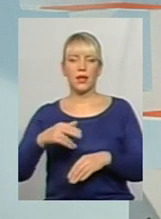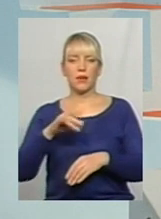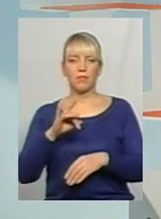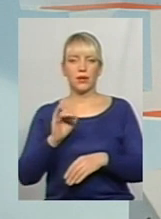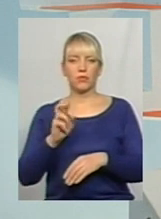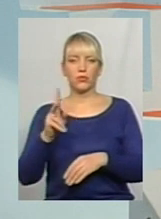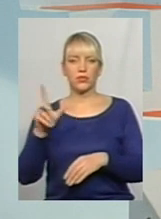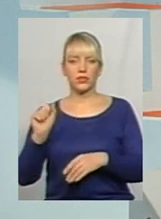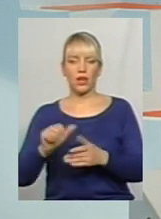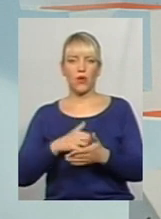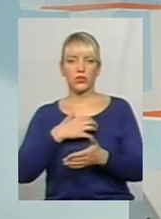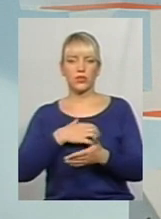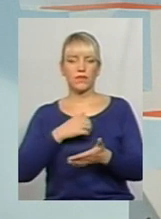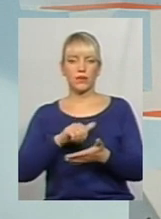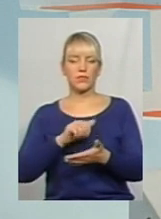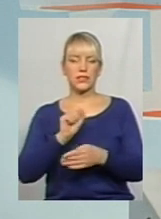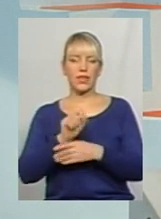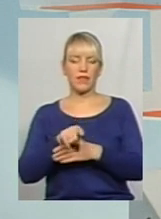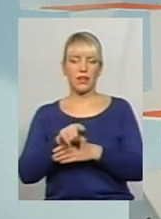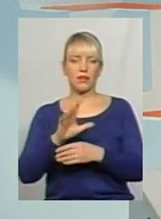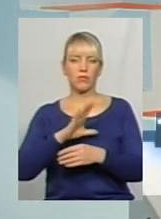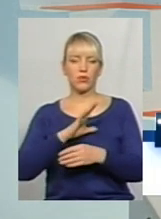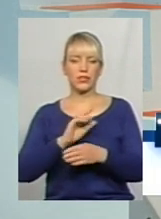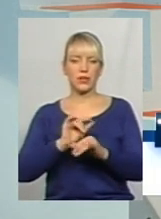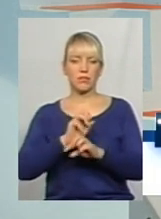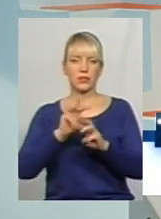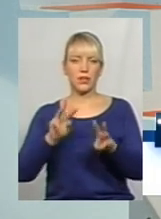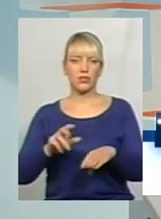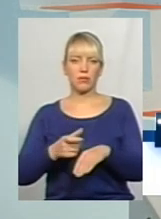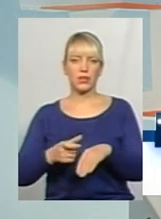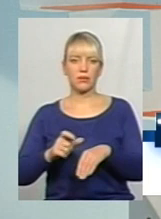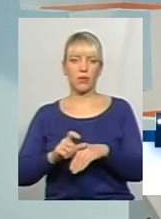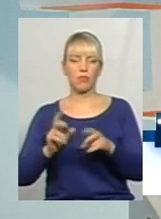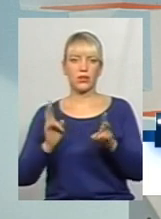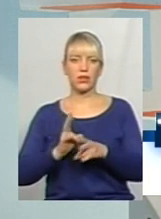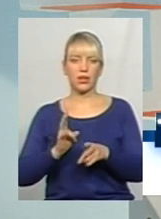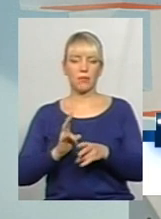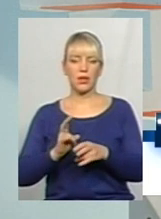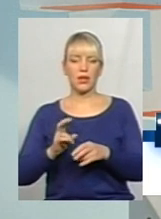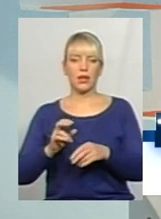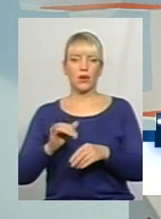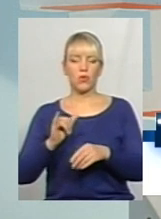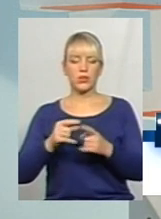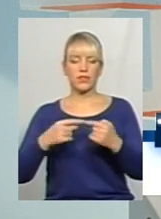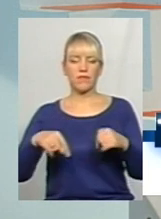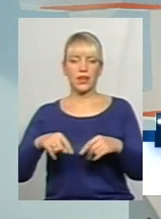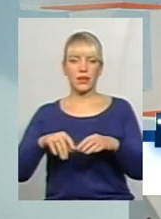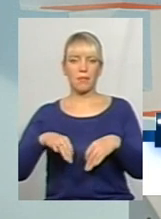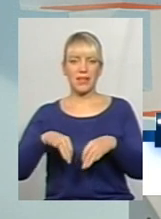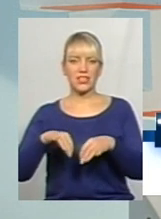забезпечити максимально потреби пасажирів в сфері пасажирського транспорту,